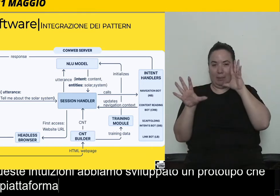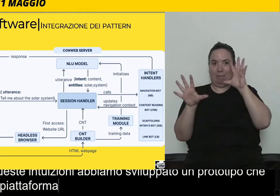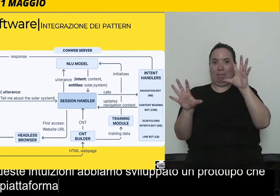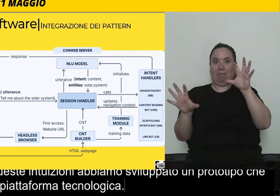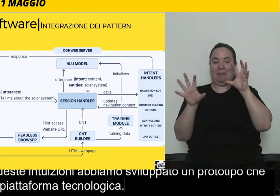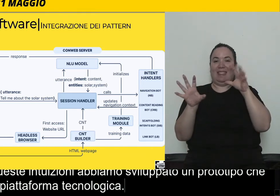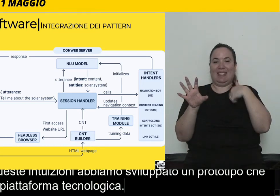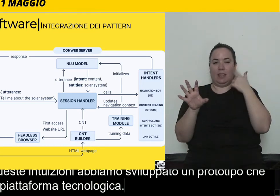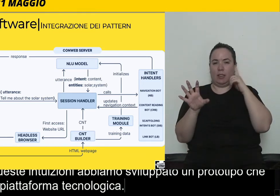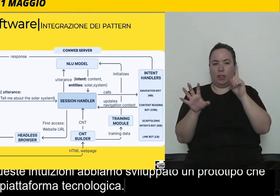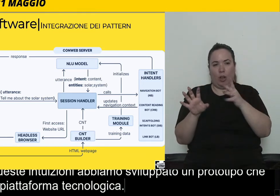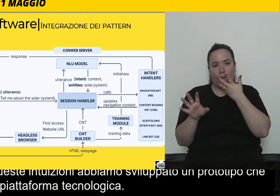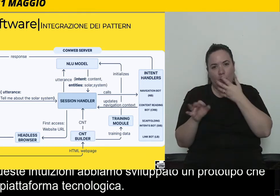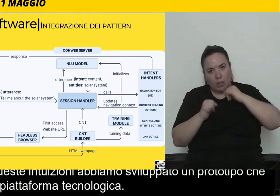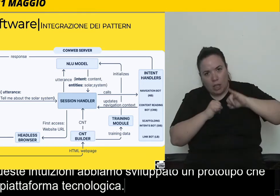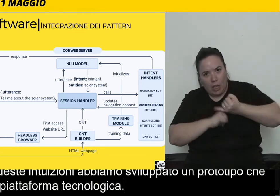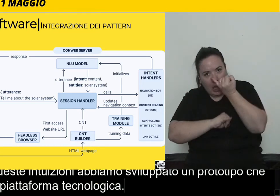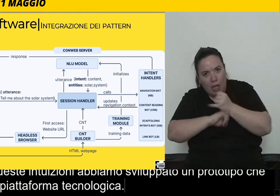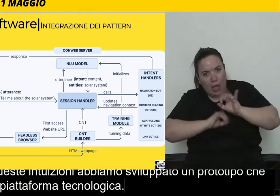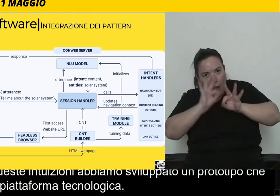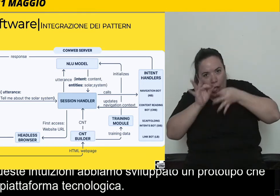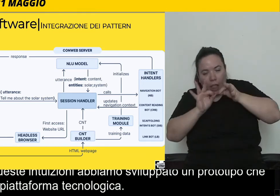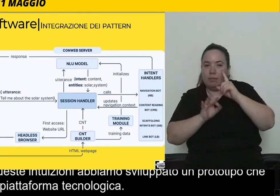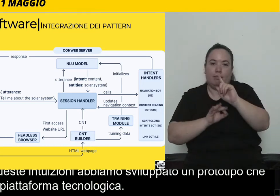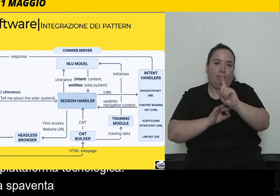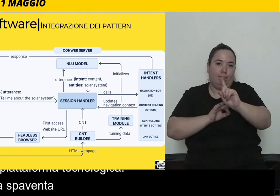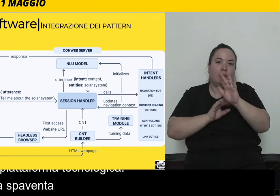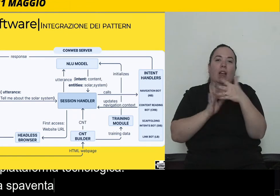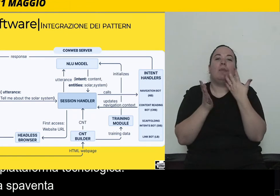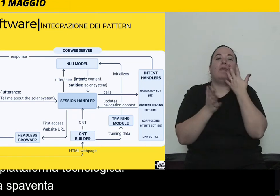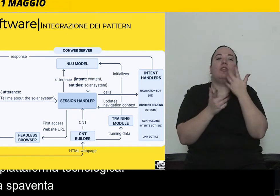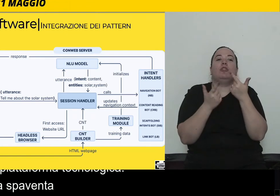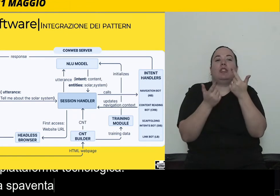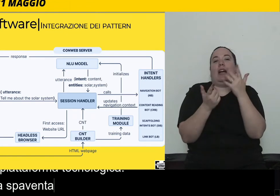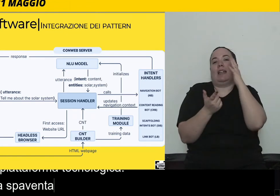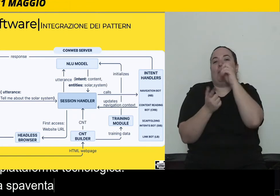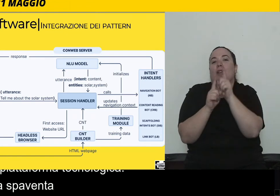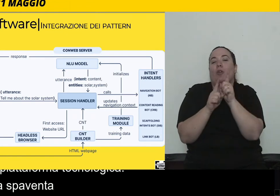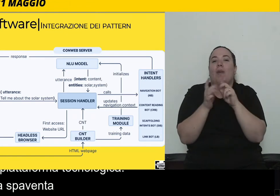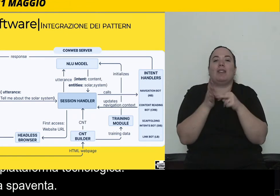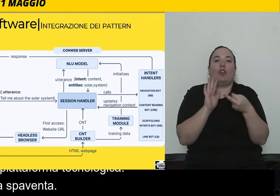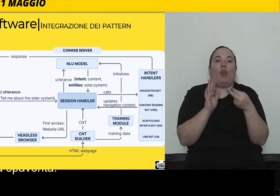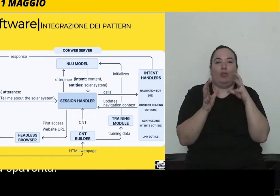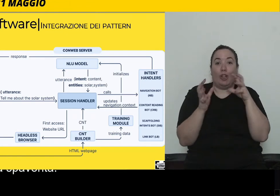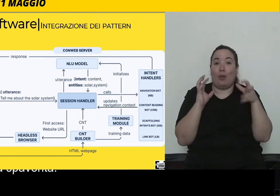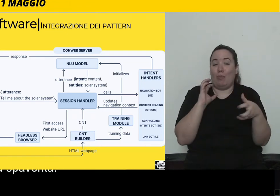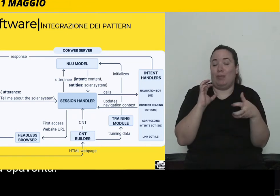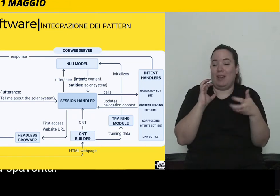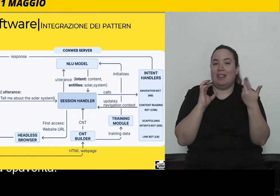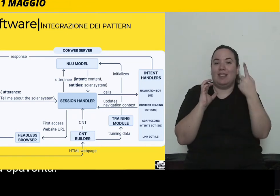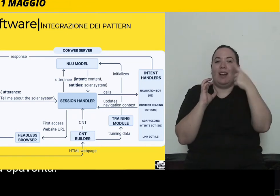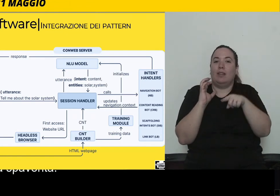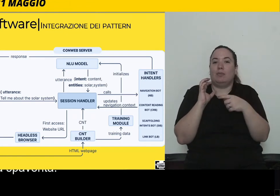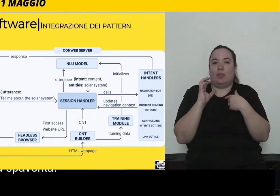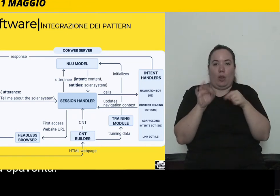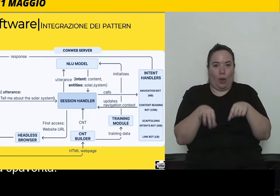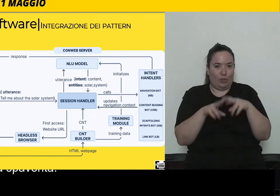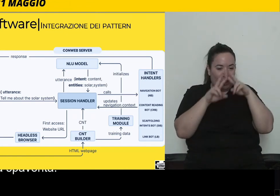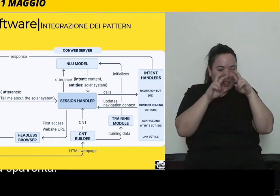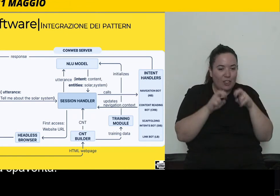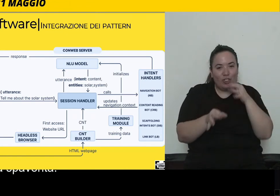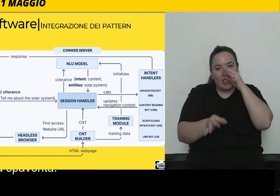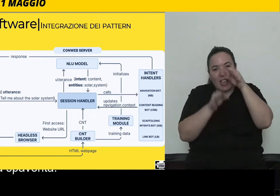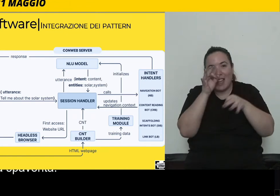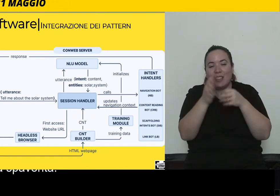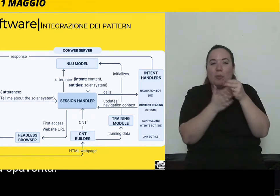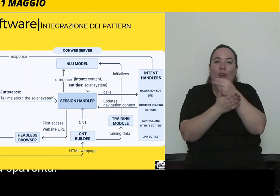voglio commentare in dettaglio, ma questo a dirvi che la tecnologia è comunque complessa. Io oggi ho presentato soprattutto la parte di ricerca per